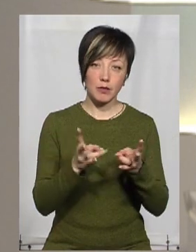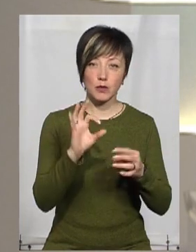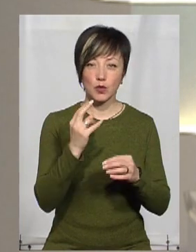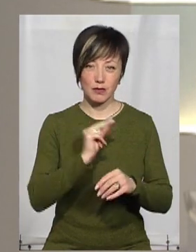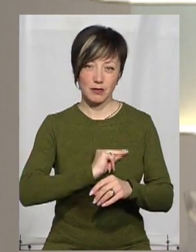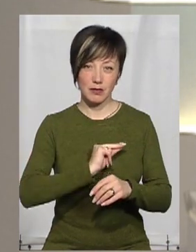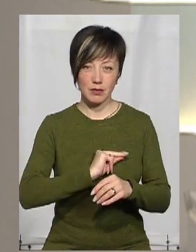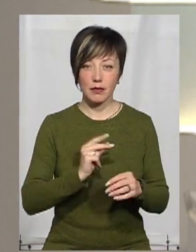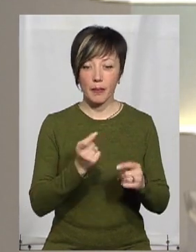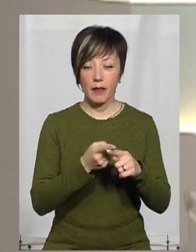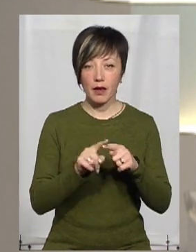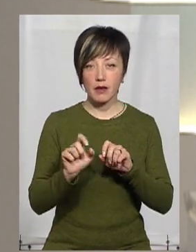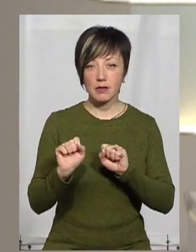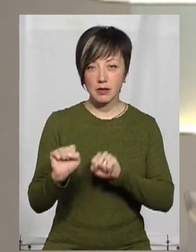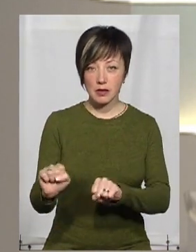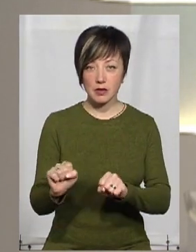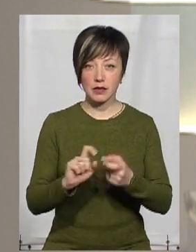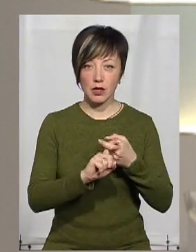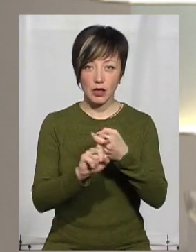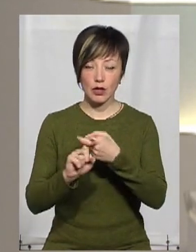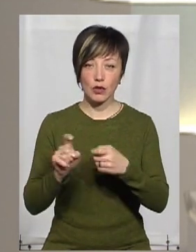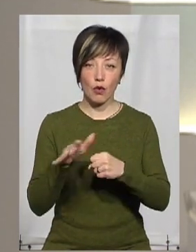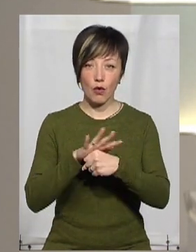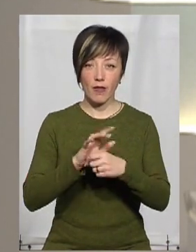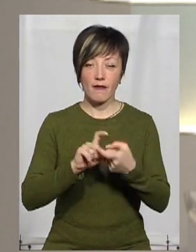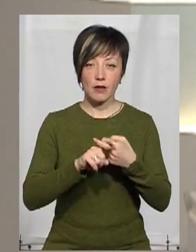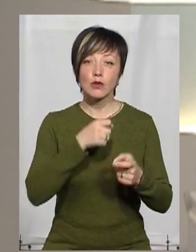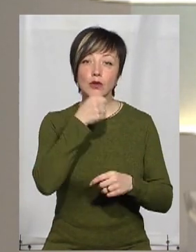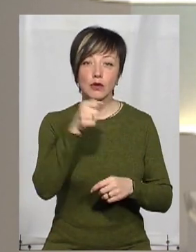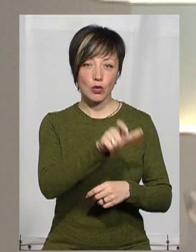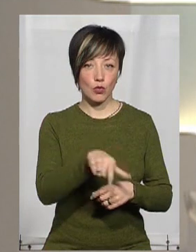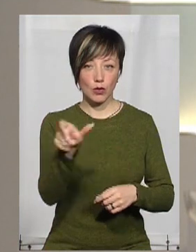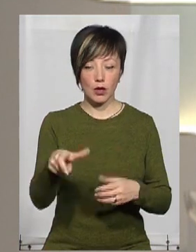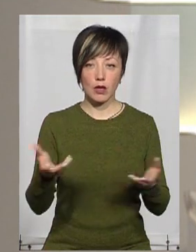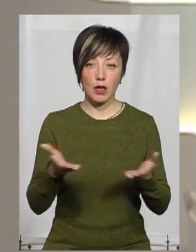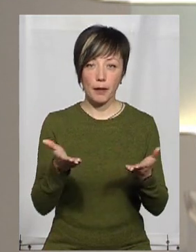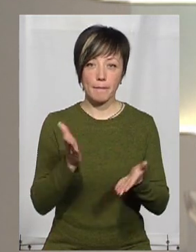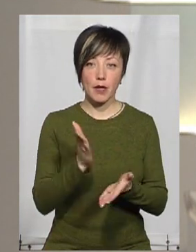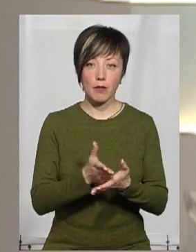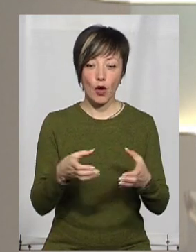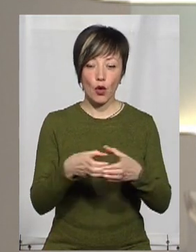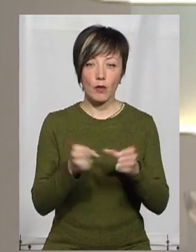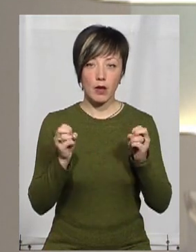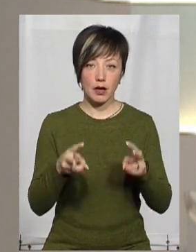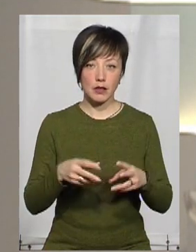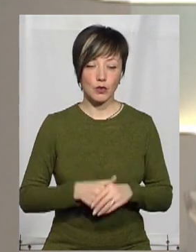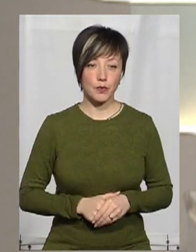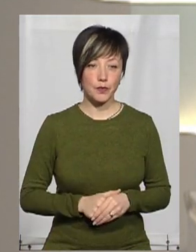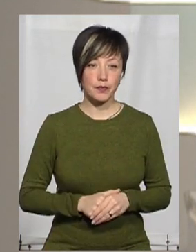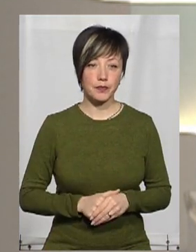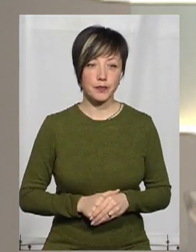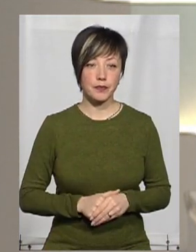вони хочуть убезпечити від зараження коронавірусом літніх людей, які перебувають у групі ризику.